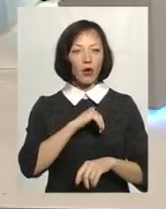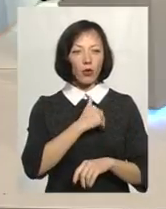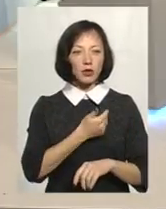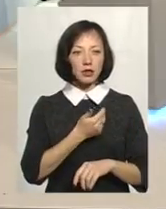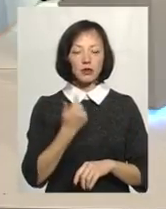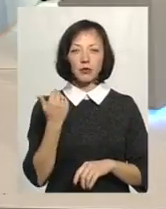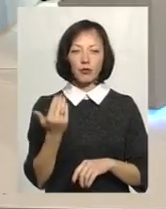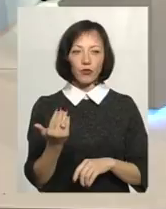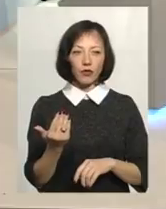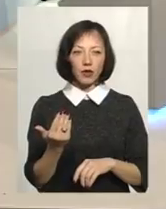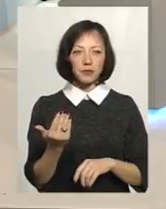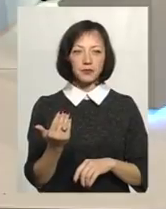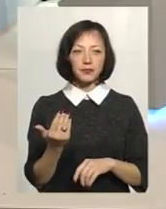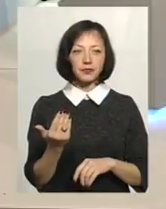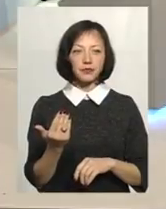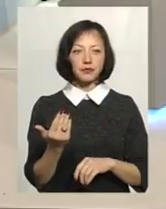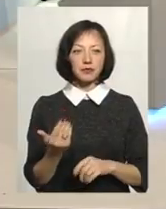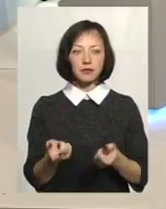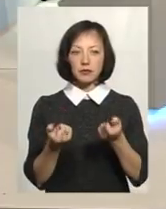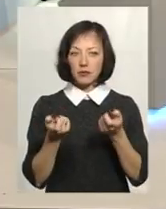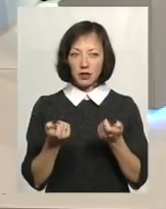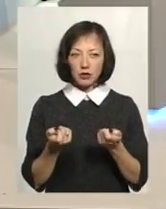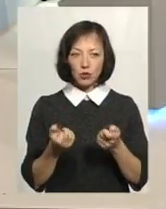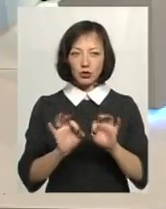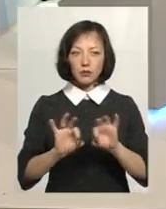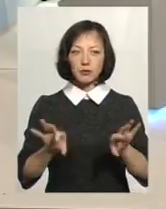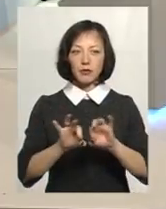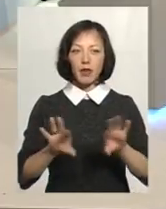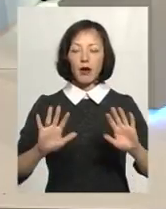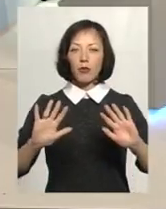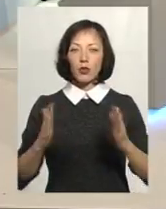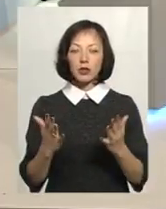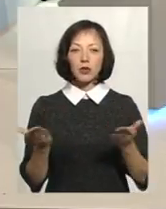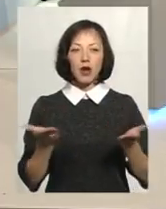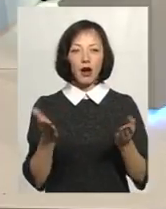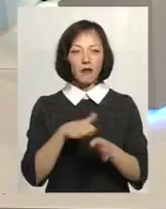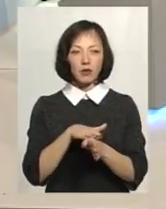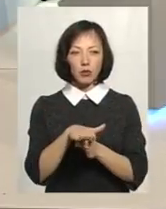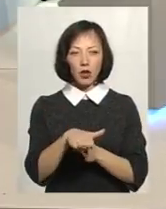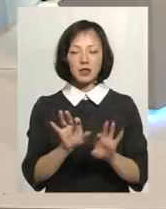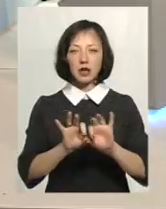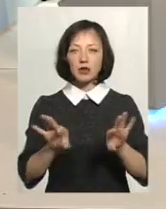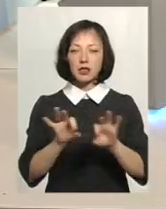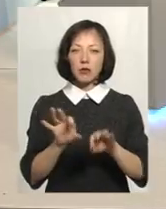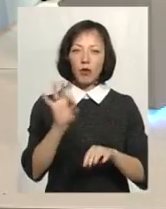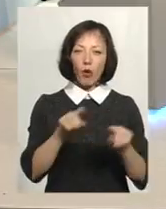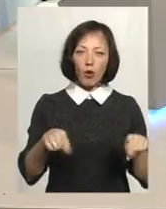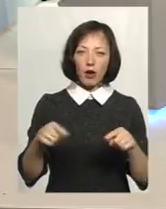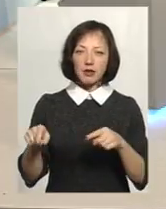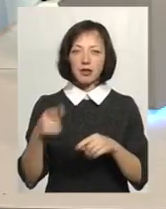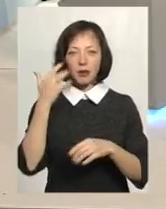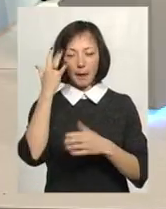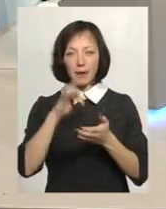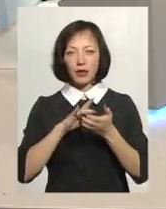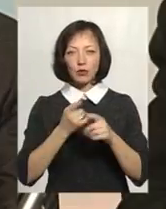щоб ви, пане Франц, трошки нам представили події, яка відбулася, і розказували про організаторів і про мету